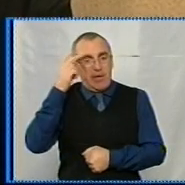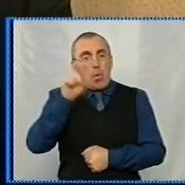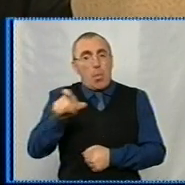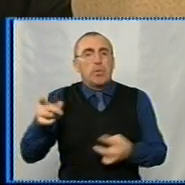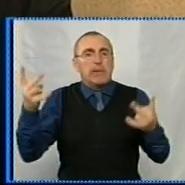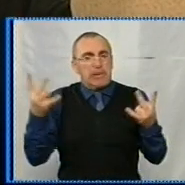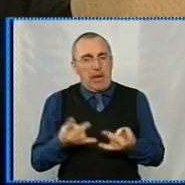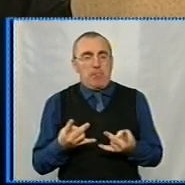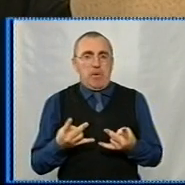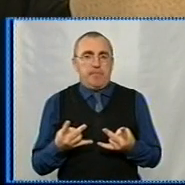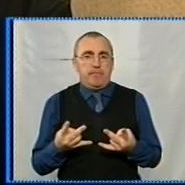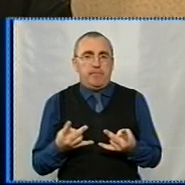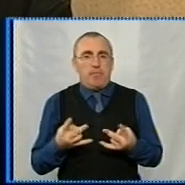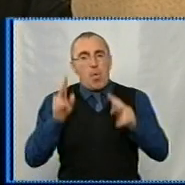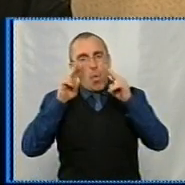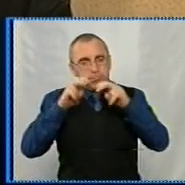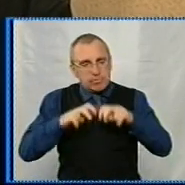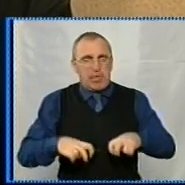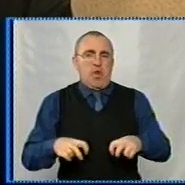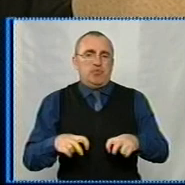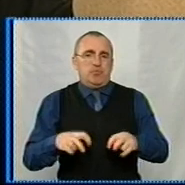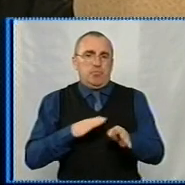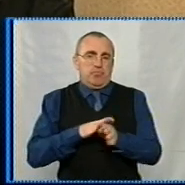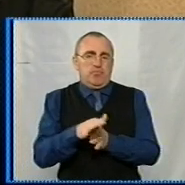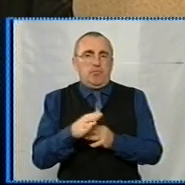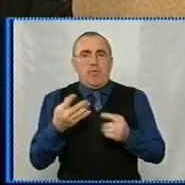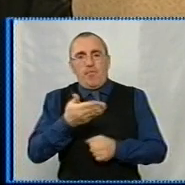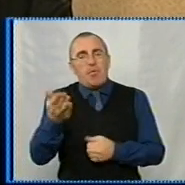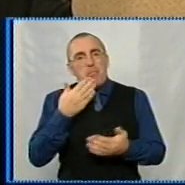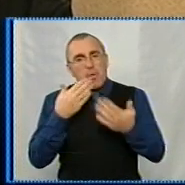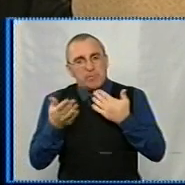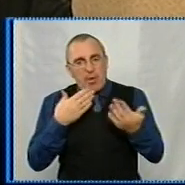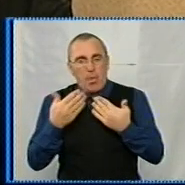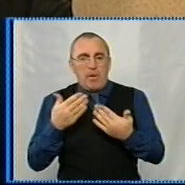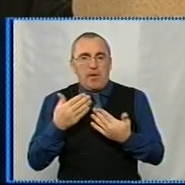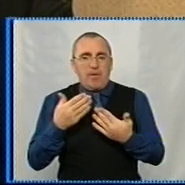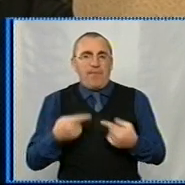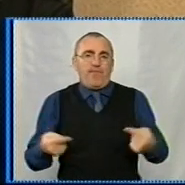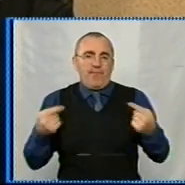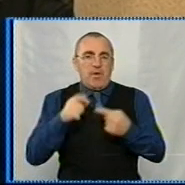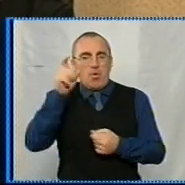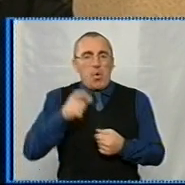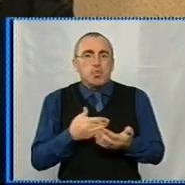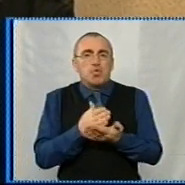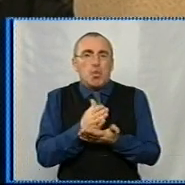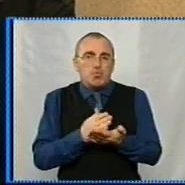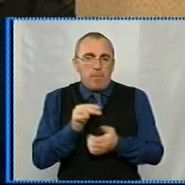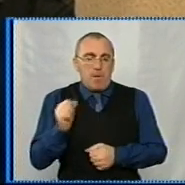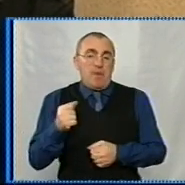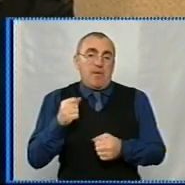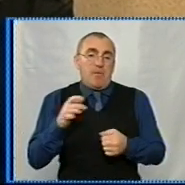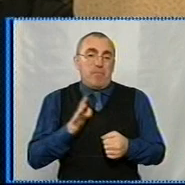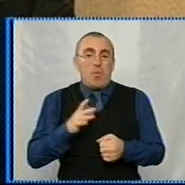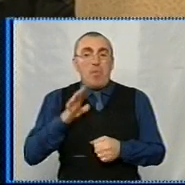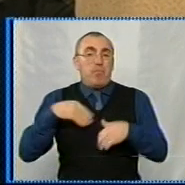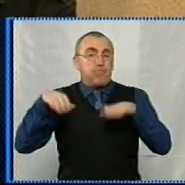треба, там, обстеження, щоб вони прийшли, треба, щоб вони поспілкувалися там з відповідними службами, тому що зрозуміло, що